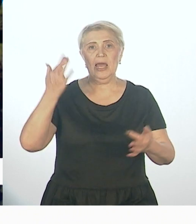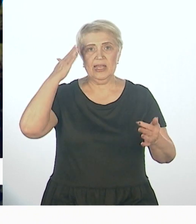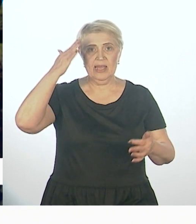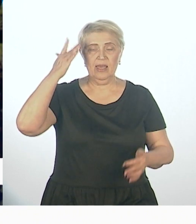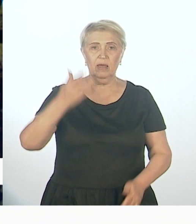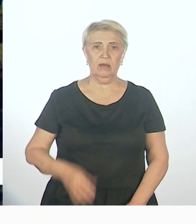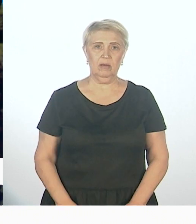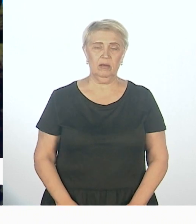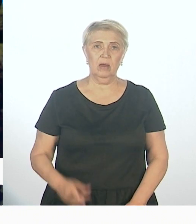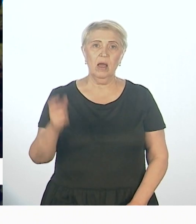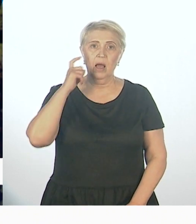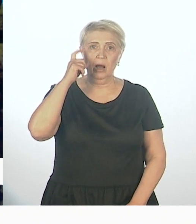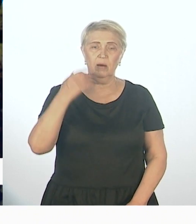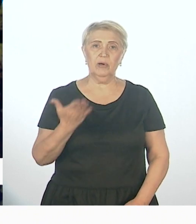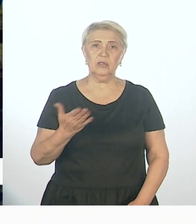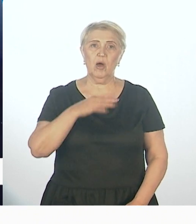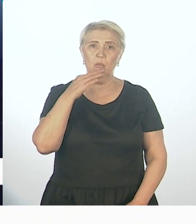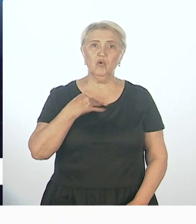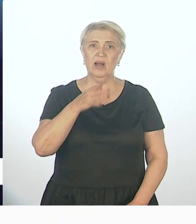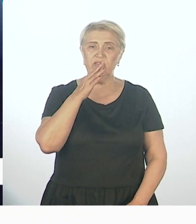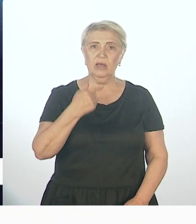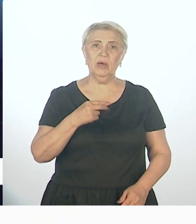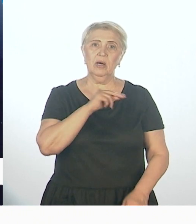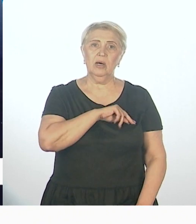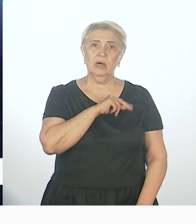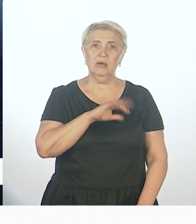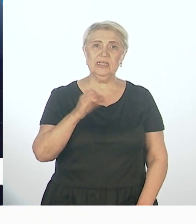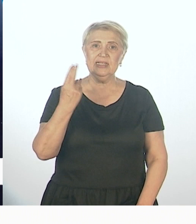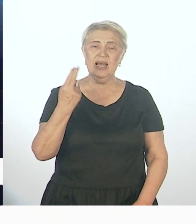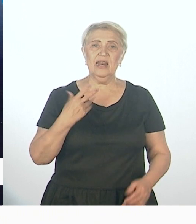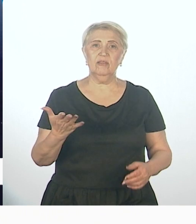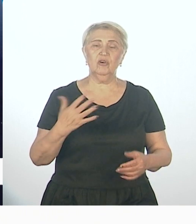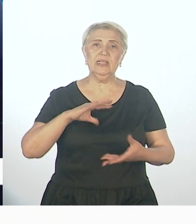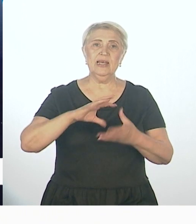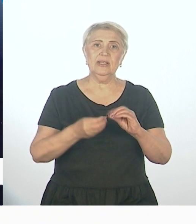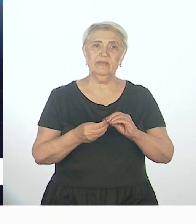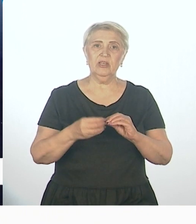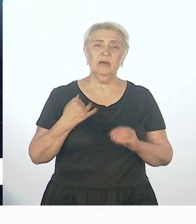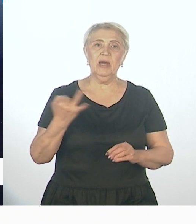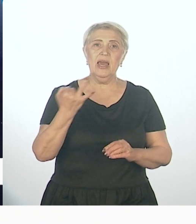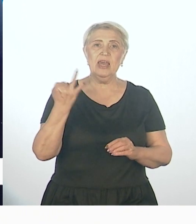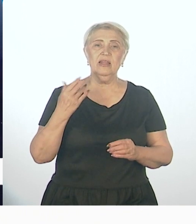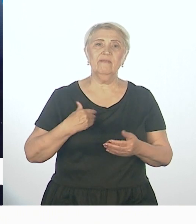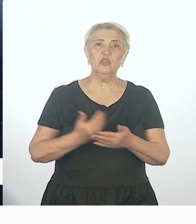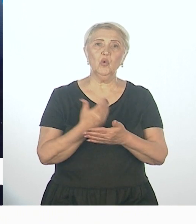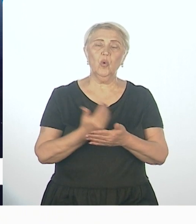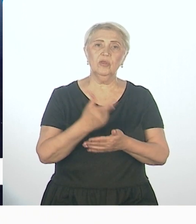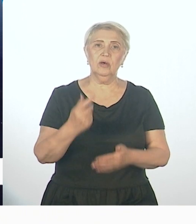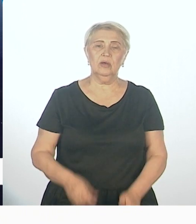В Хабаровске много времени работает в социальной сфере инновационно, но